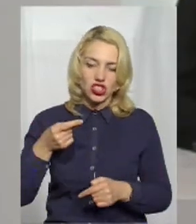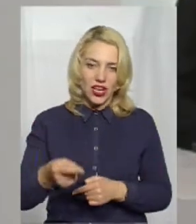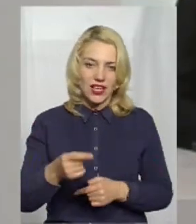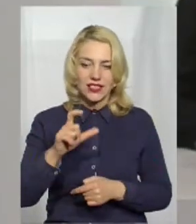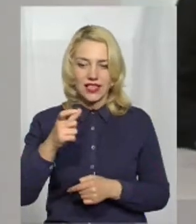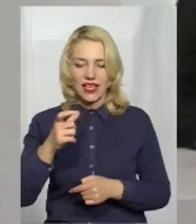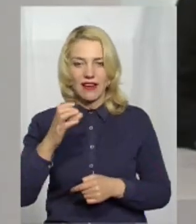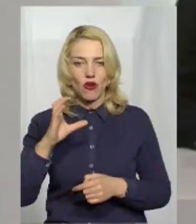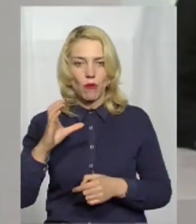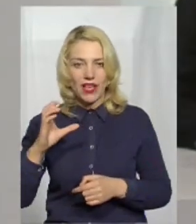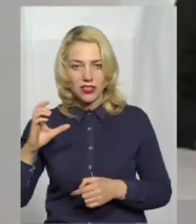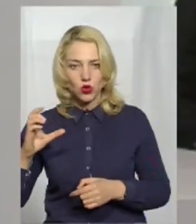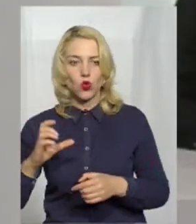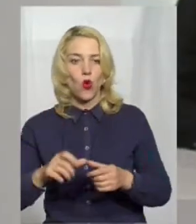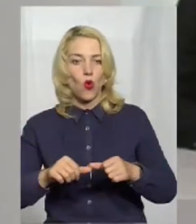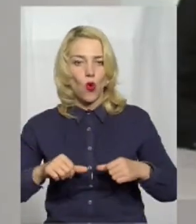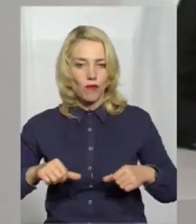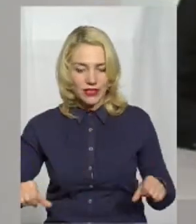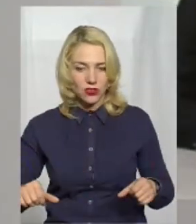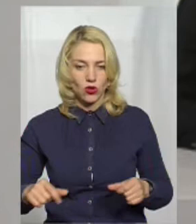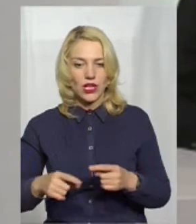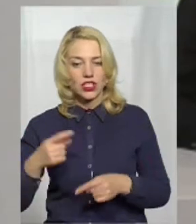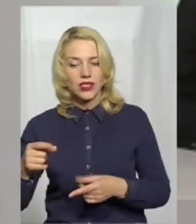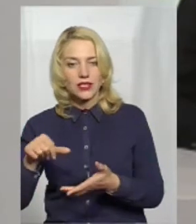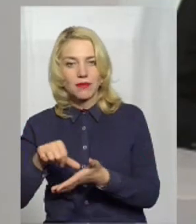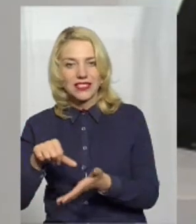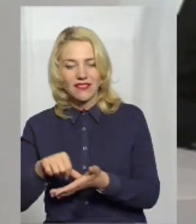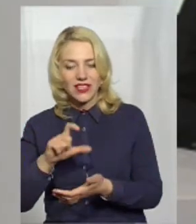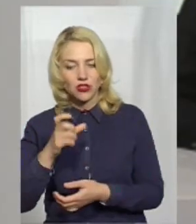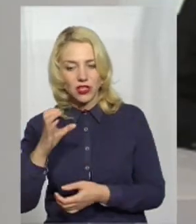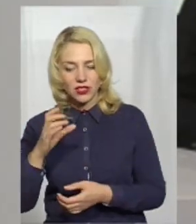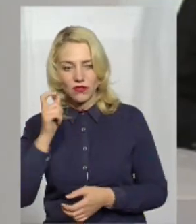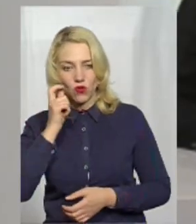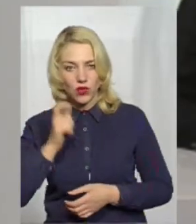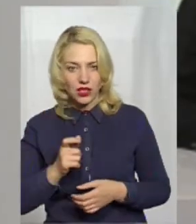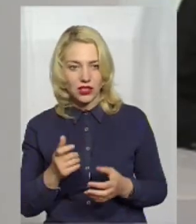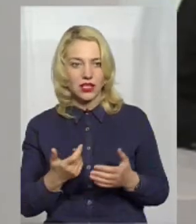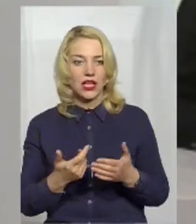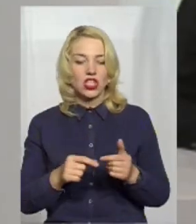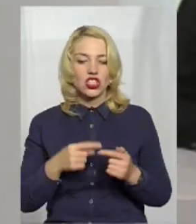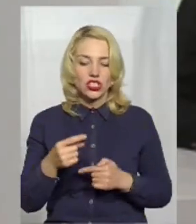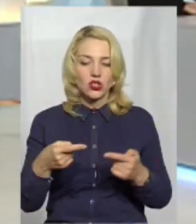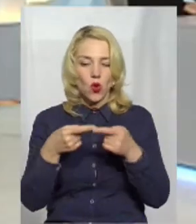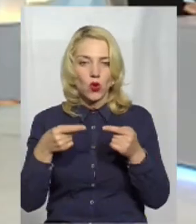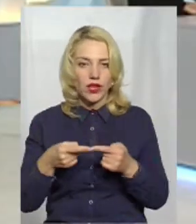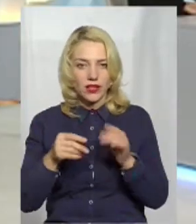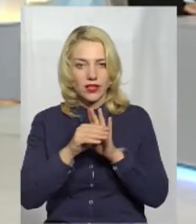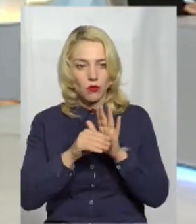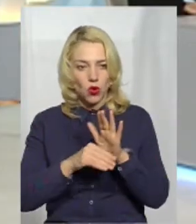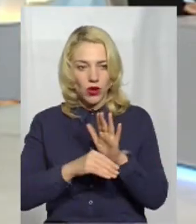комісію, через представництво ЄС в Україні. І через якісь конкретні програми, які